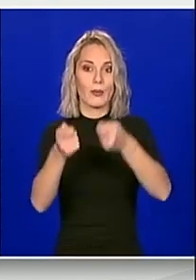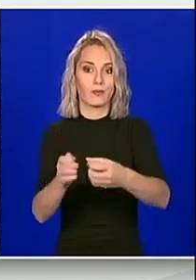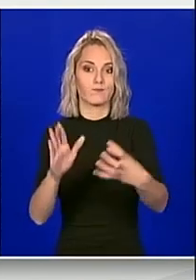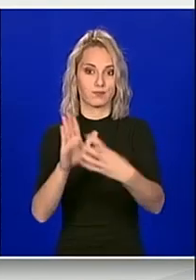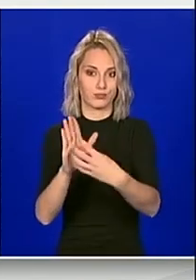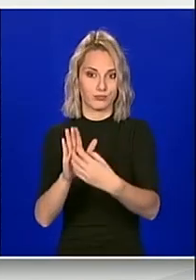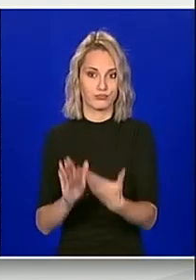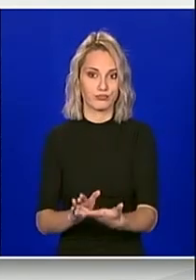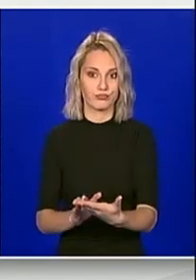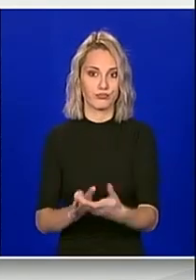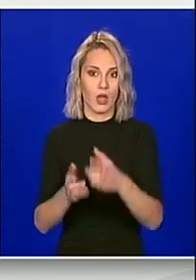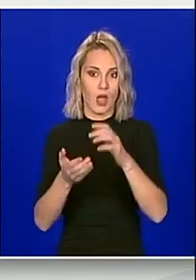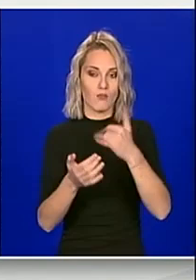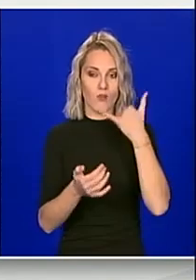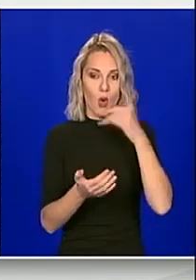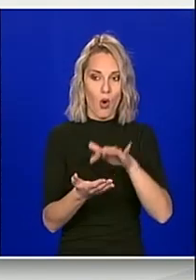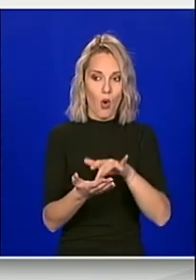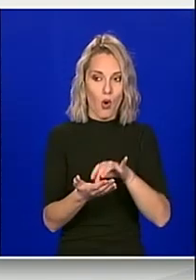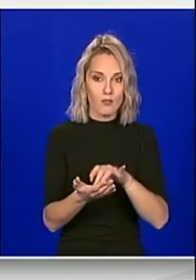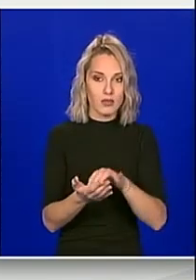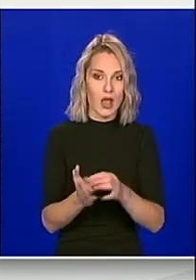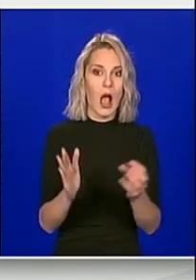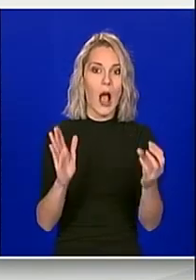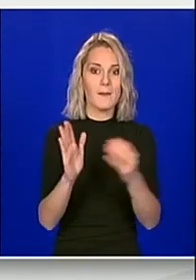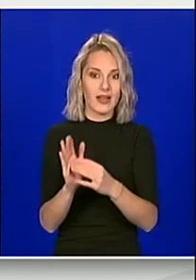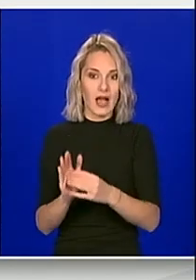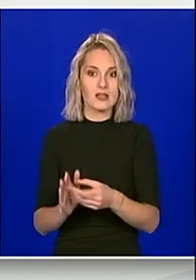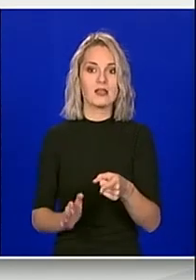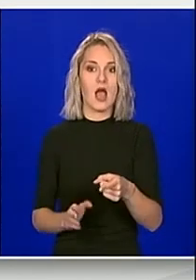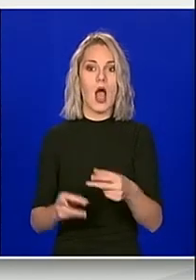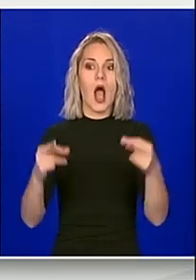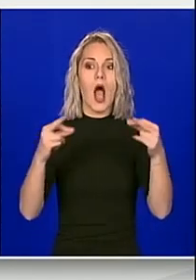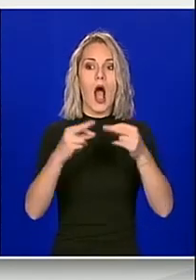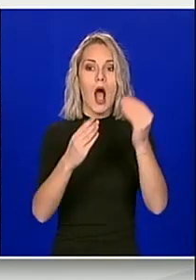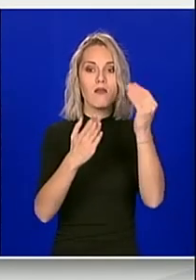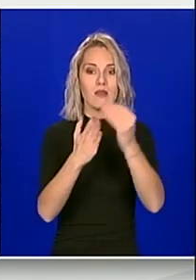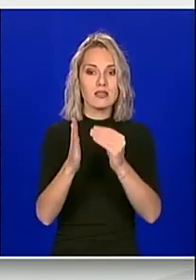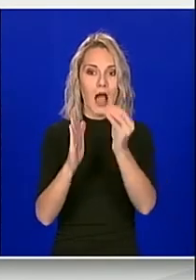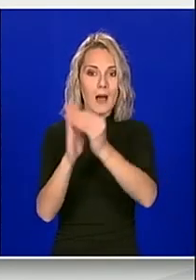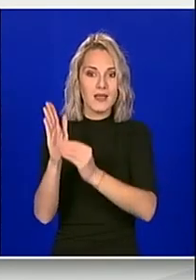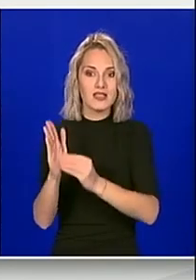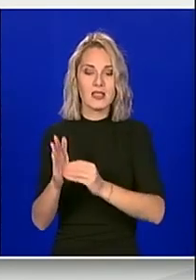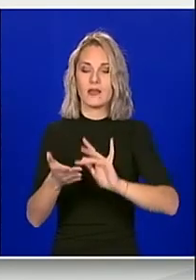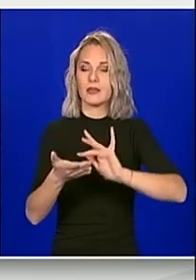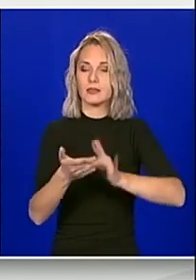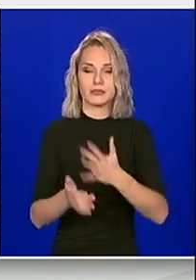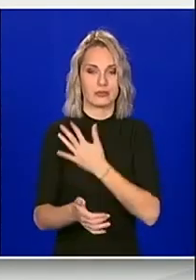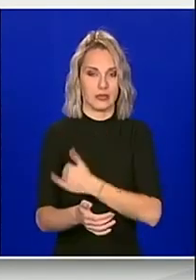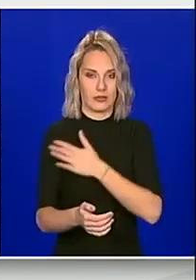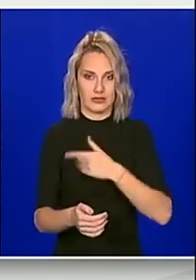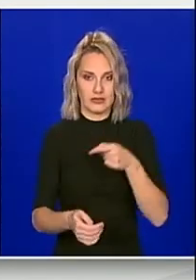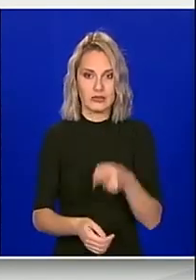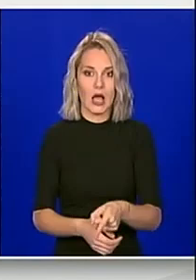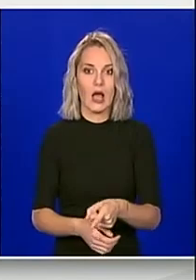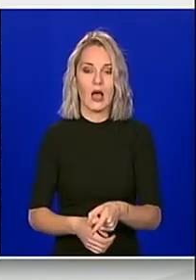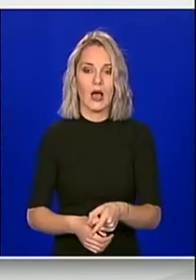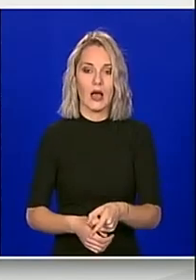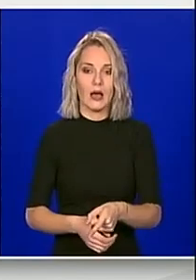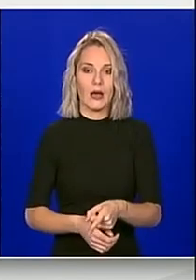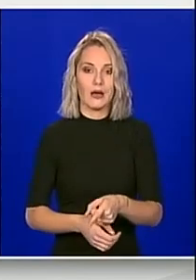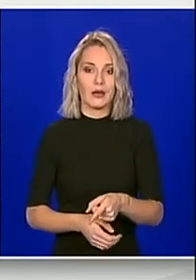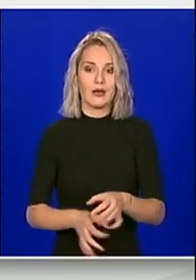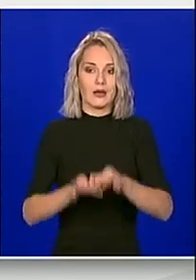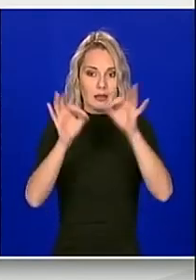bilježnicima u Republike Hrvatskoj na ravnopravnom način, abecednim redom na cijelom teritoriju Republike Hrvatske, tako da će javni